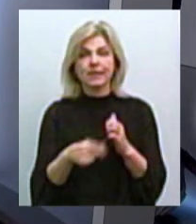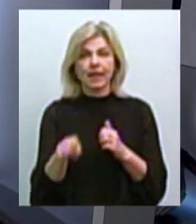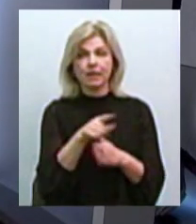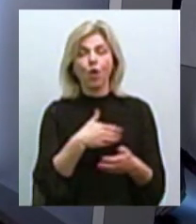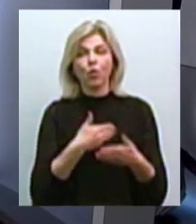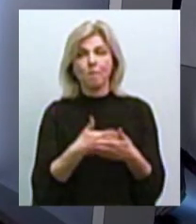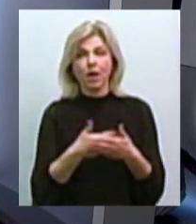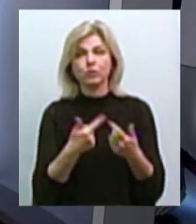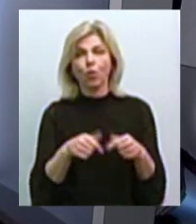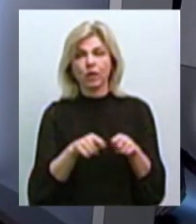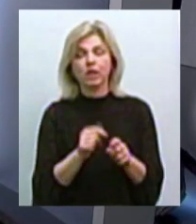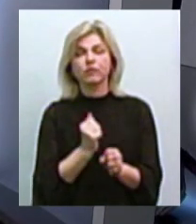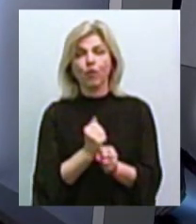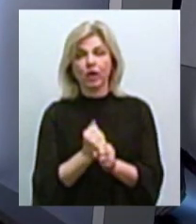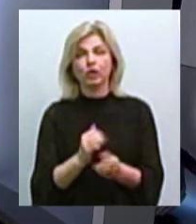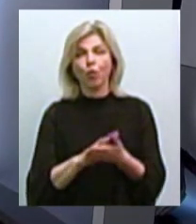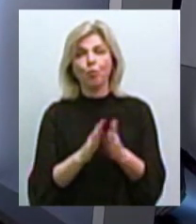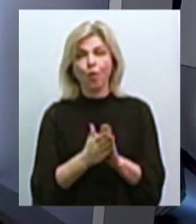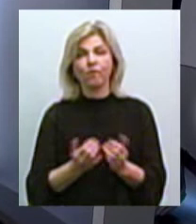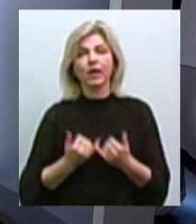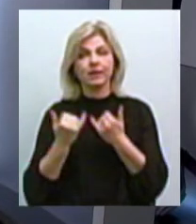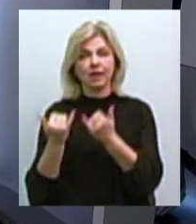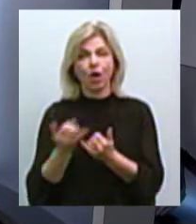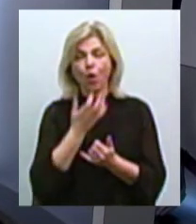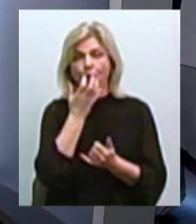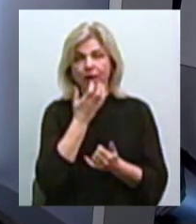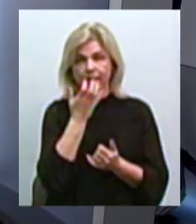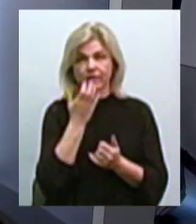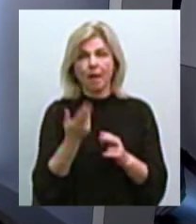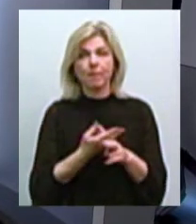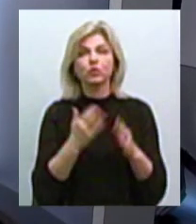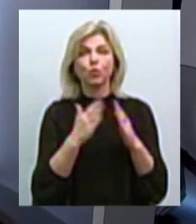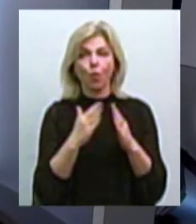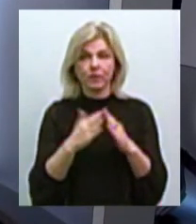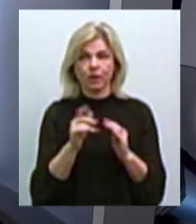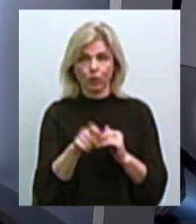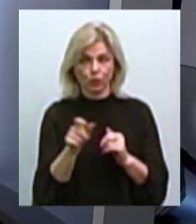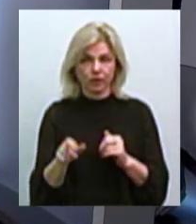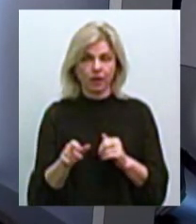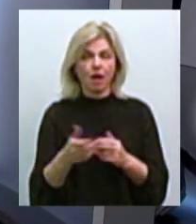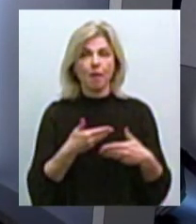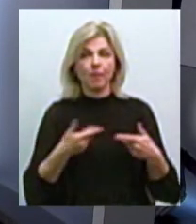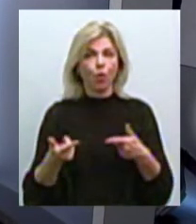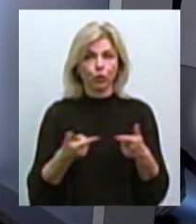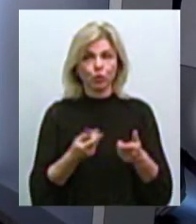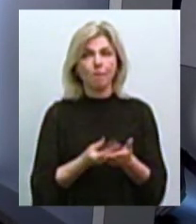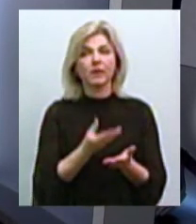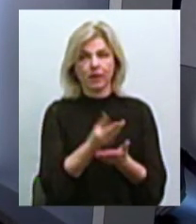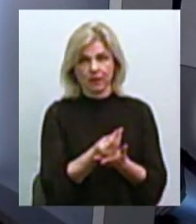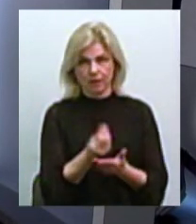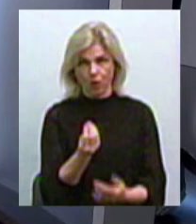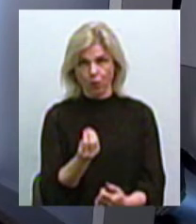організацій створити умови для обігріву бездомних, то ми готові за це платити гроші.